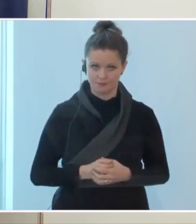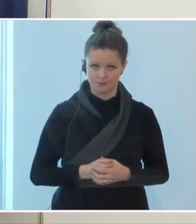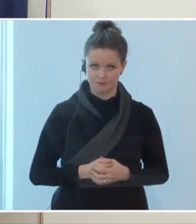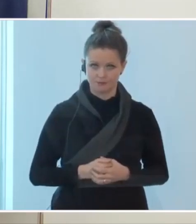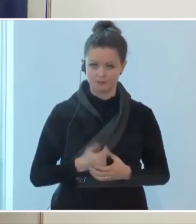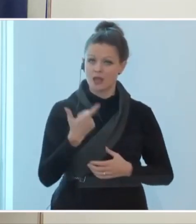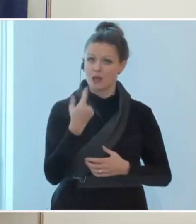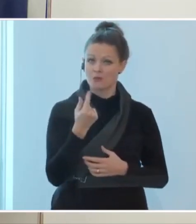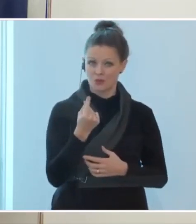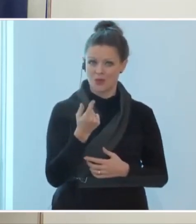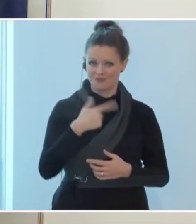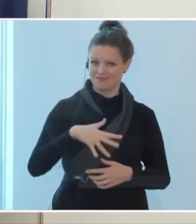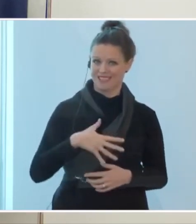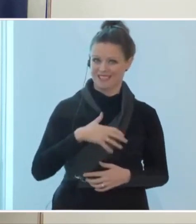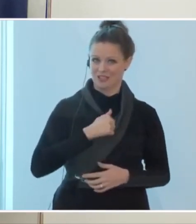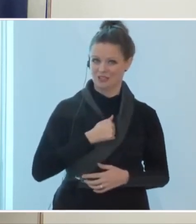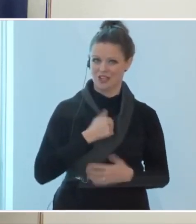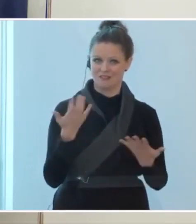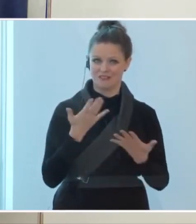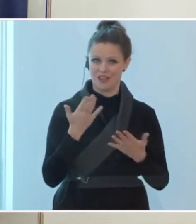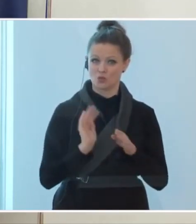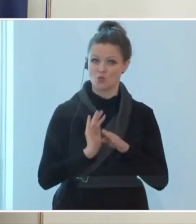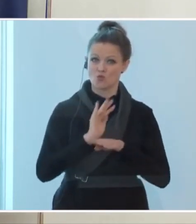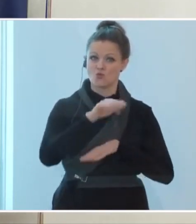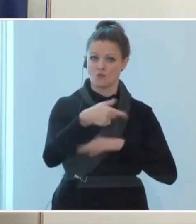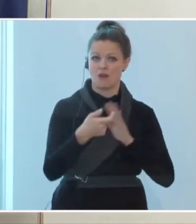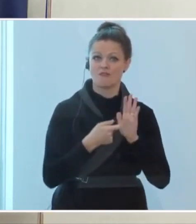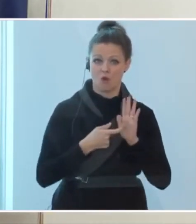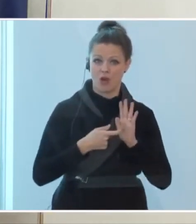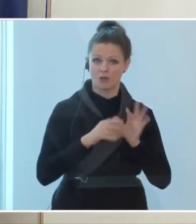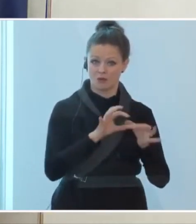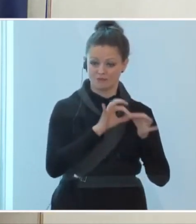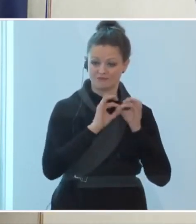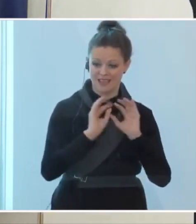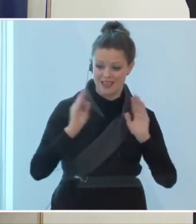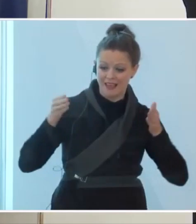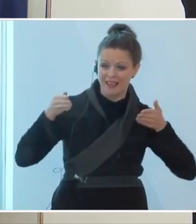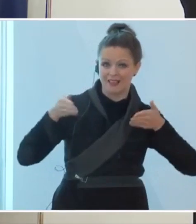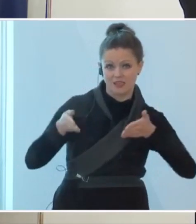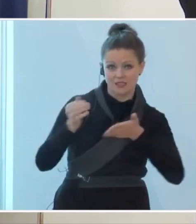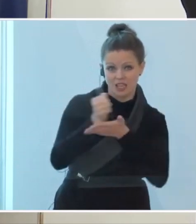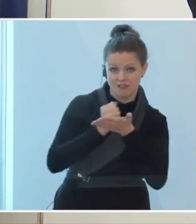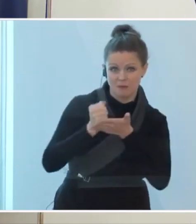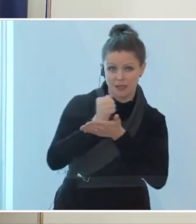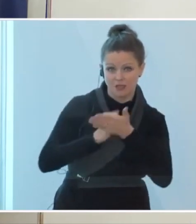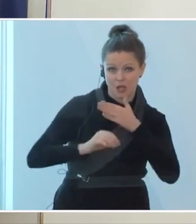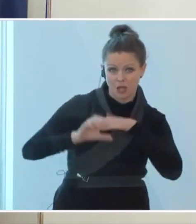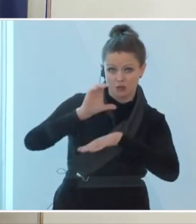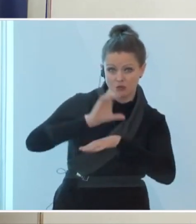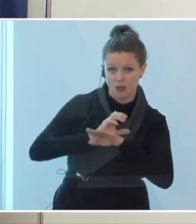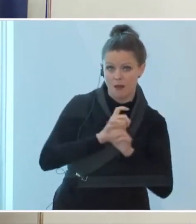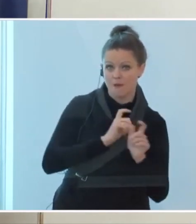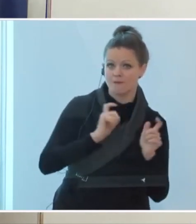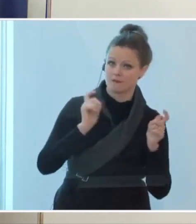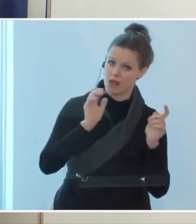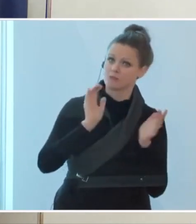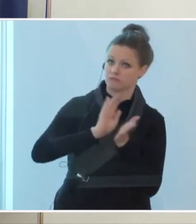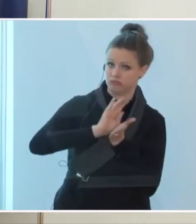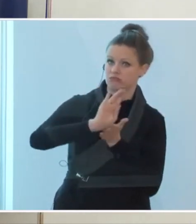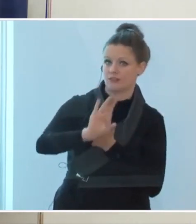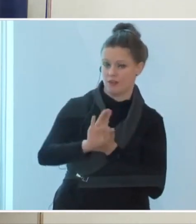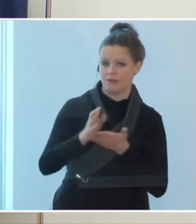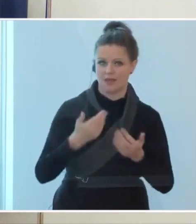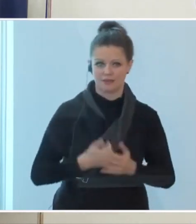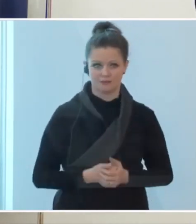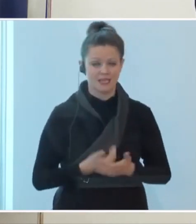gelungen ist, eine Überforderung an den intensivmedizinischen Kapazitäten zu verhindern und an dieser